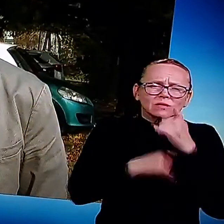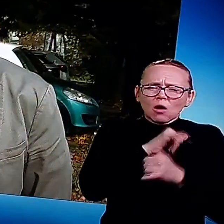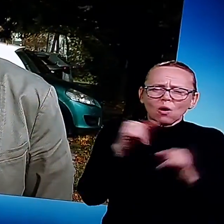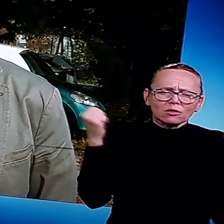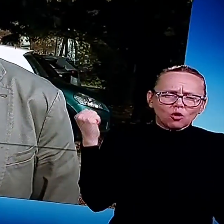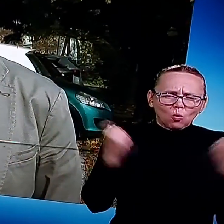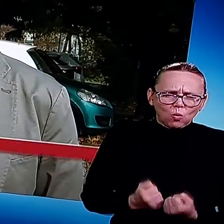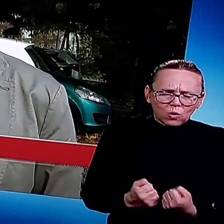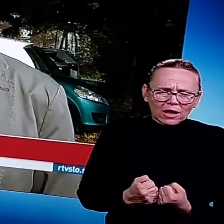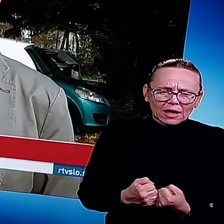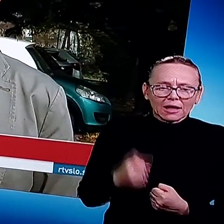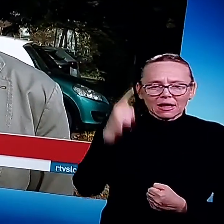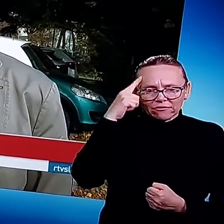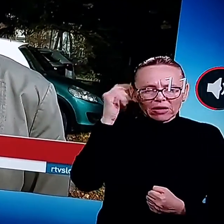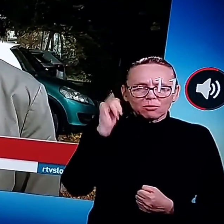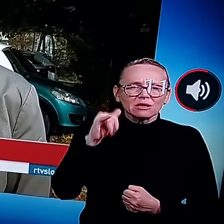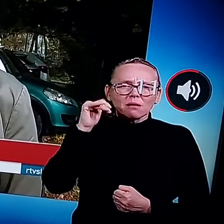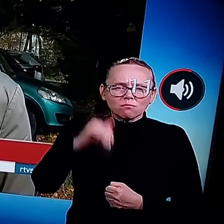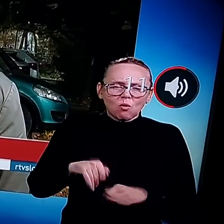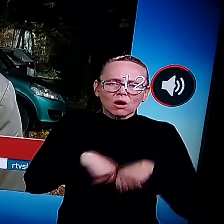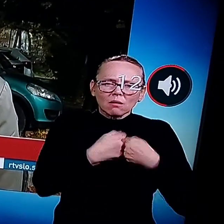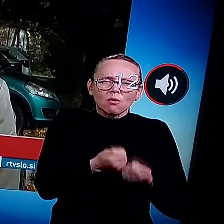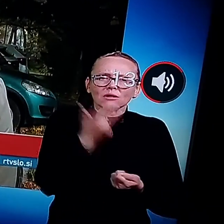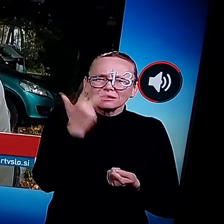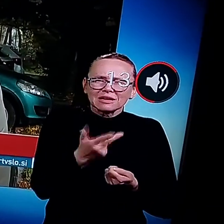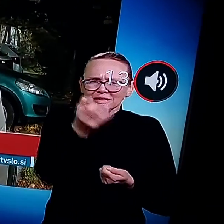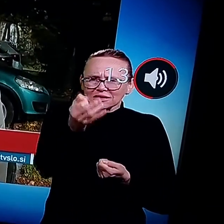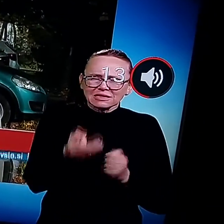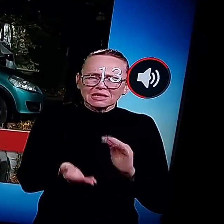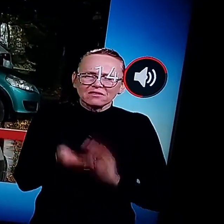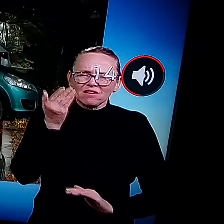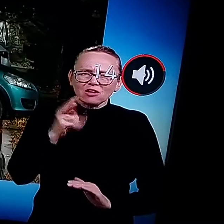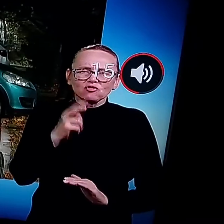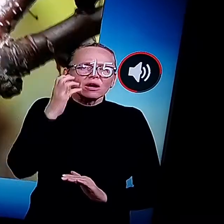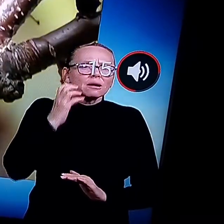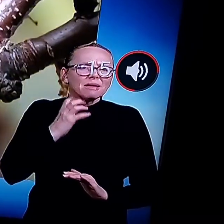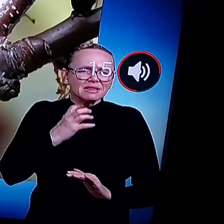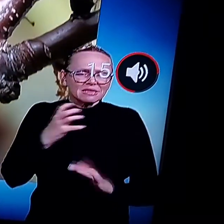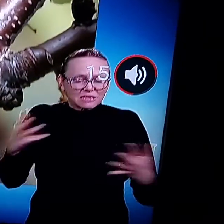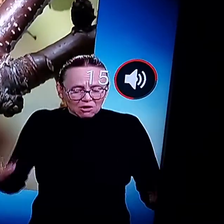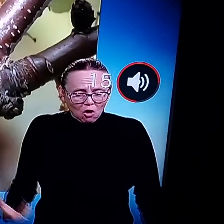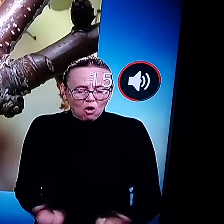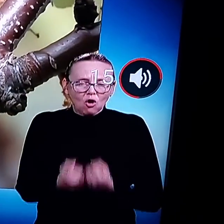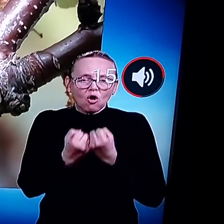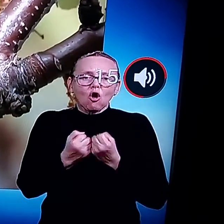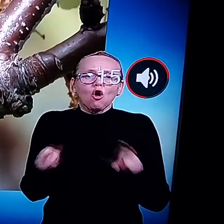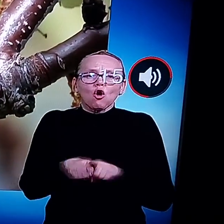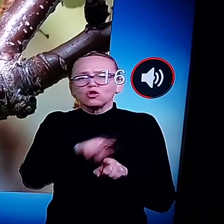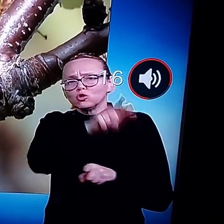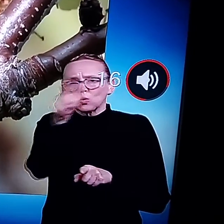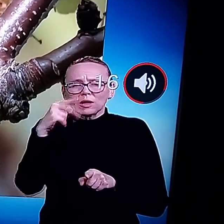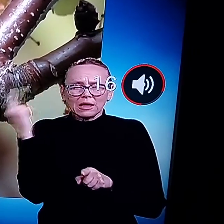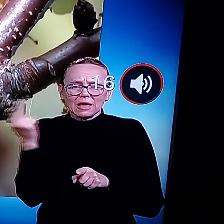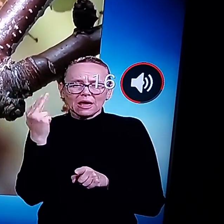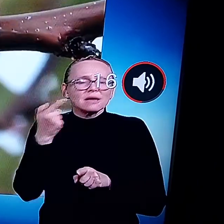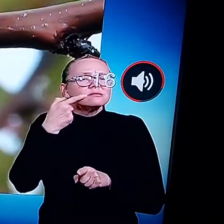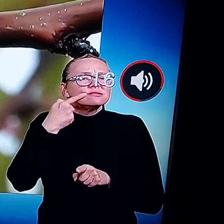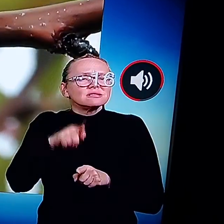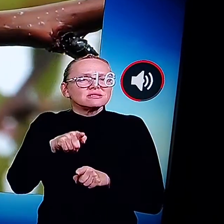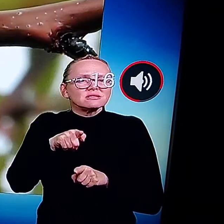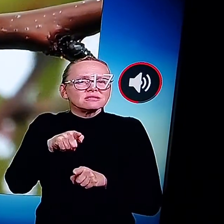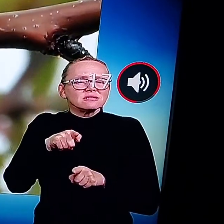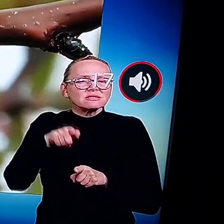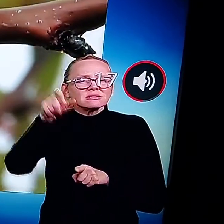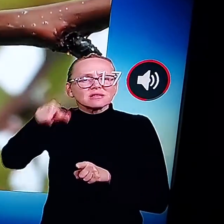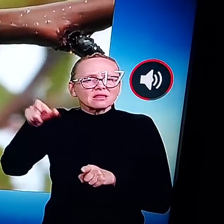Vemo, da moramo vložiti vsaj 30% več v kmetijsko predelavo, kot vlagajo druge po Sloveniji. Sadjarje vsako